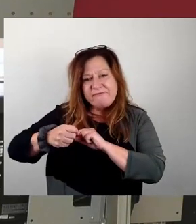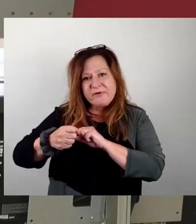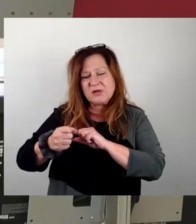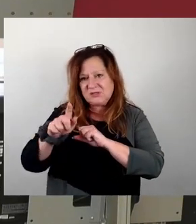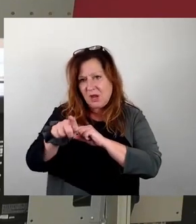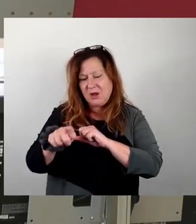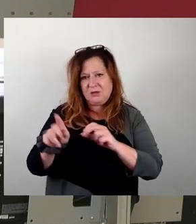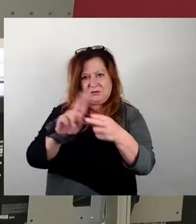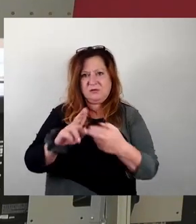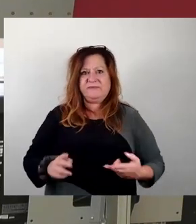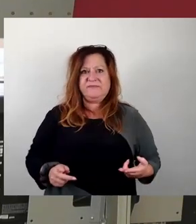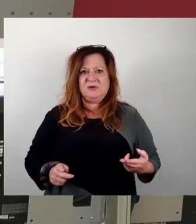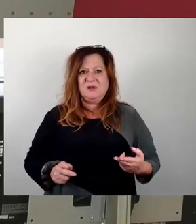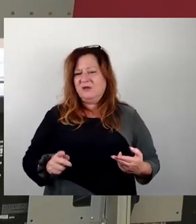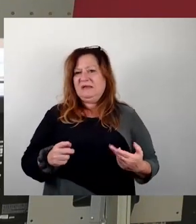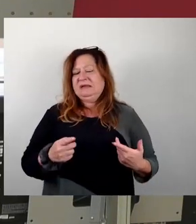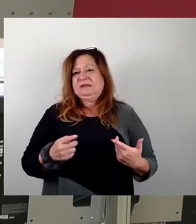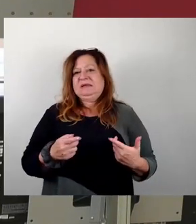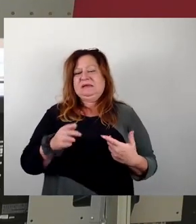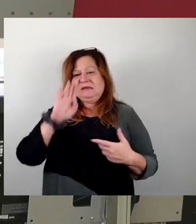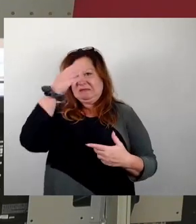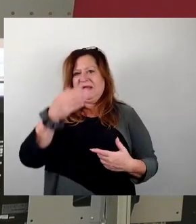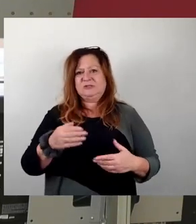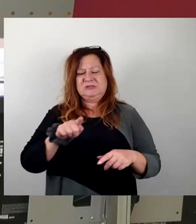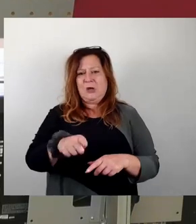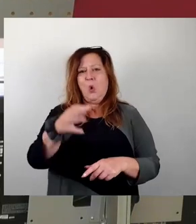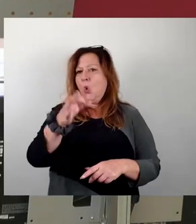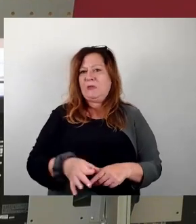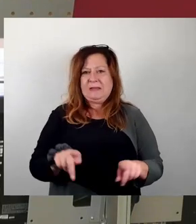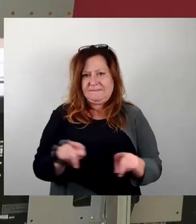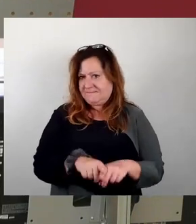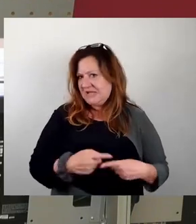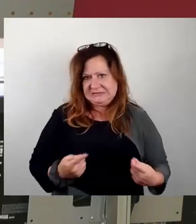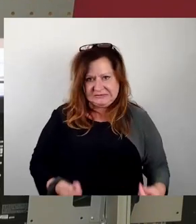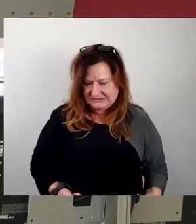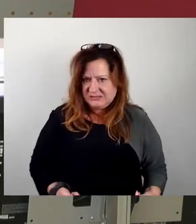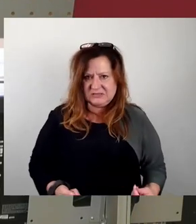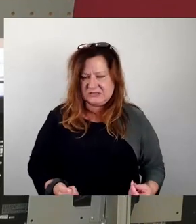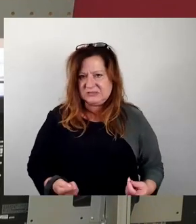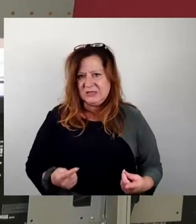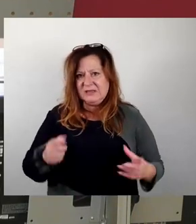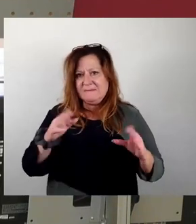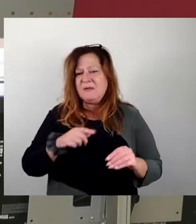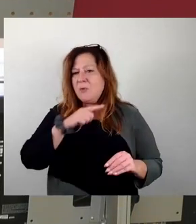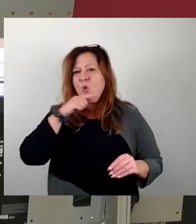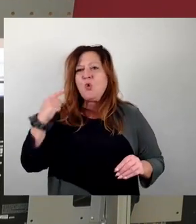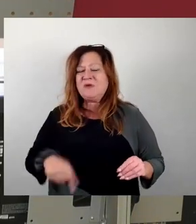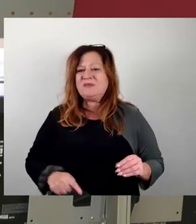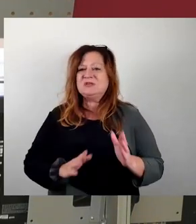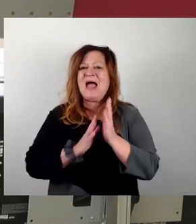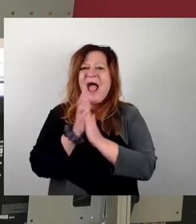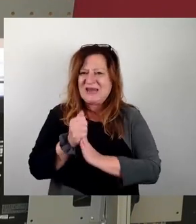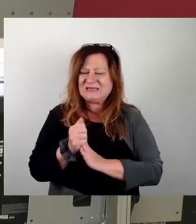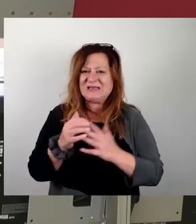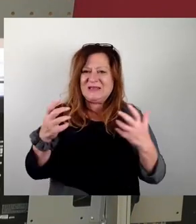dann auch deplatziert zu meinen, dass das der geeignete Ort wäre, gegen den russischen Angriffskrieg auf die Ukraine zu